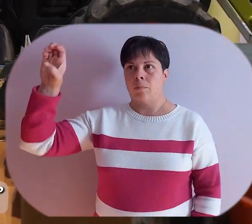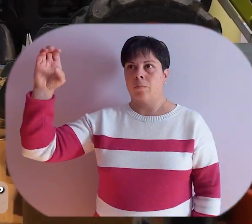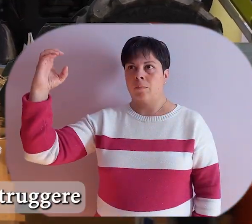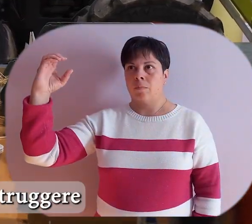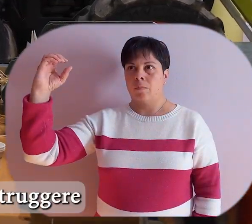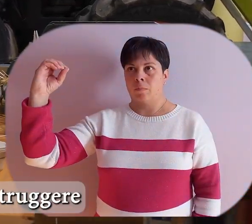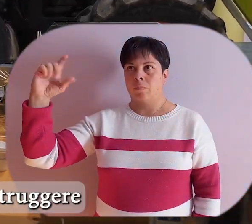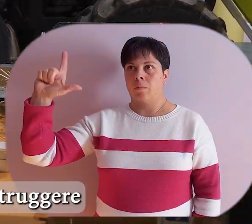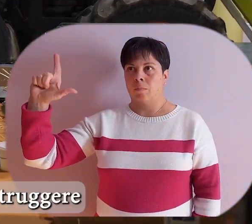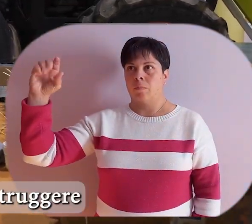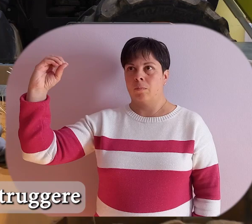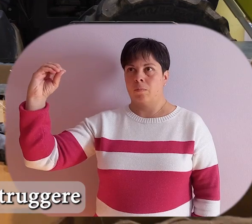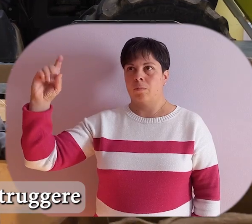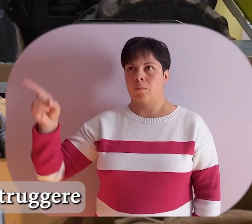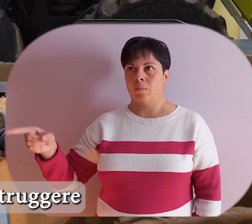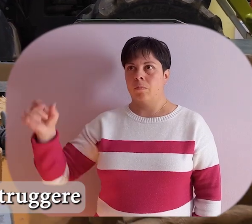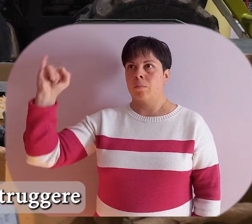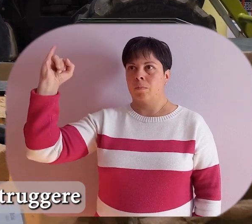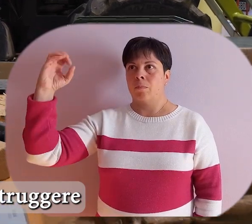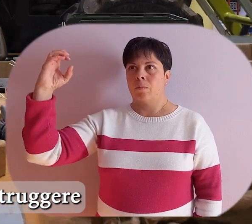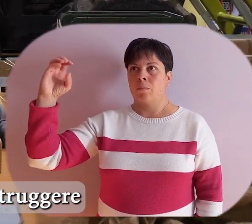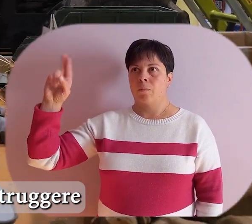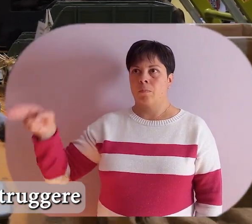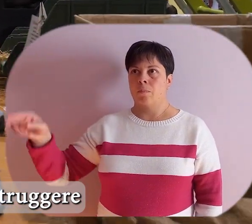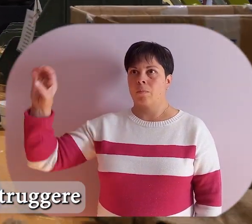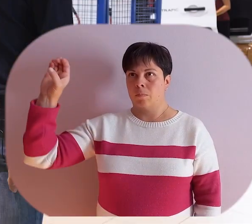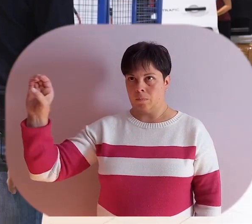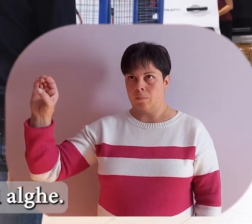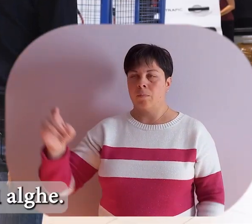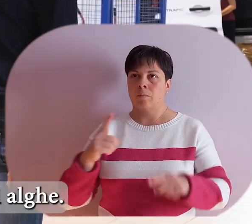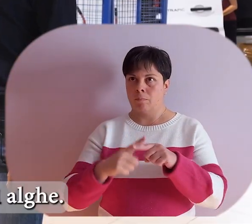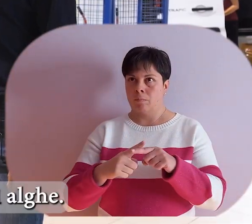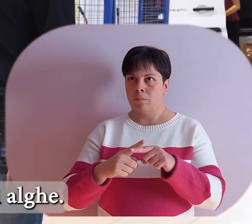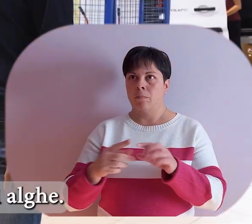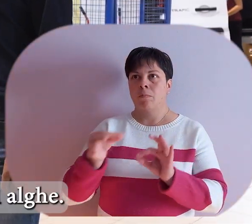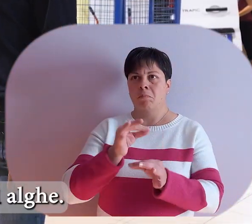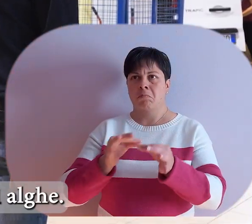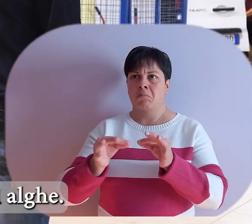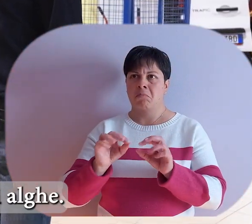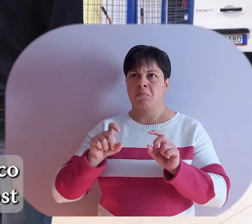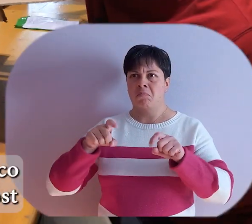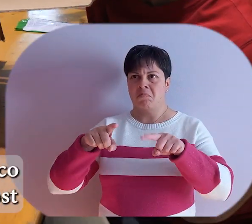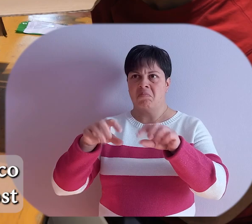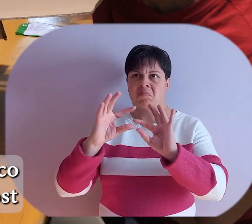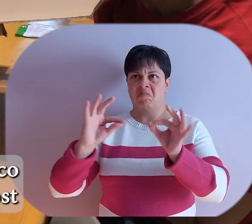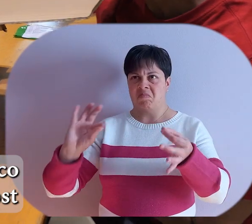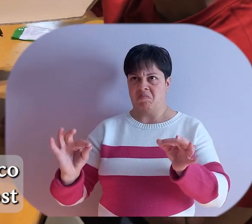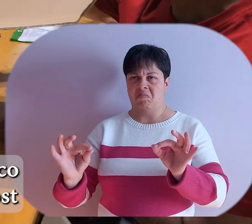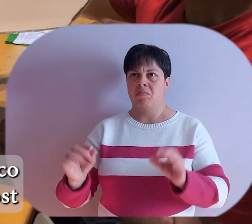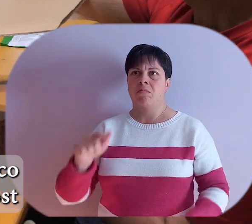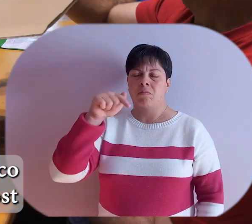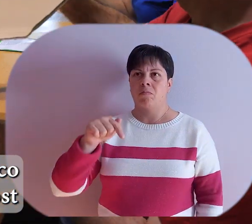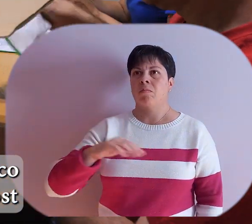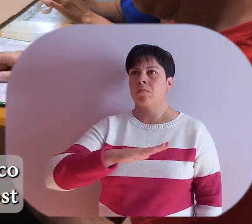ecologiche che vengono utilizzate per distruggere o prevenire la formazione di alghe. In questo spazio